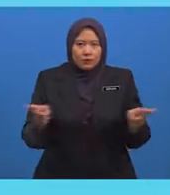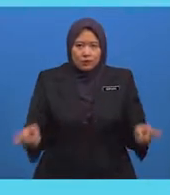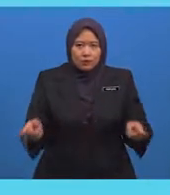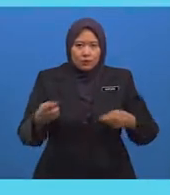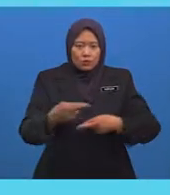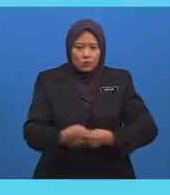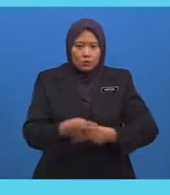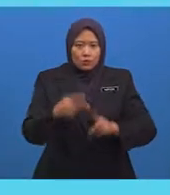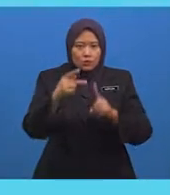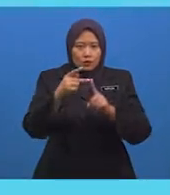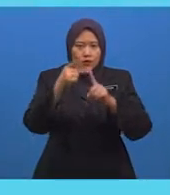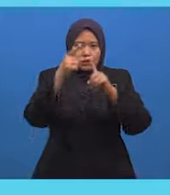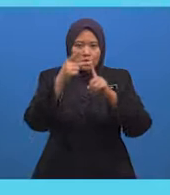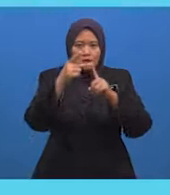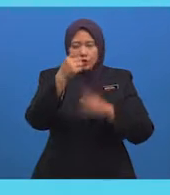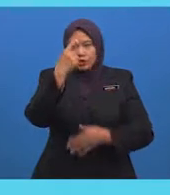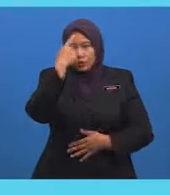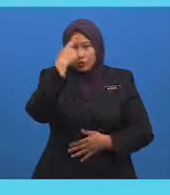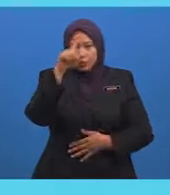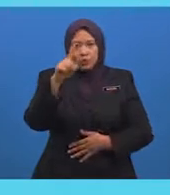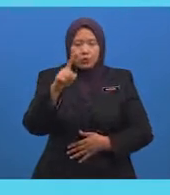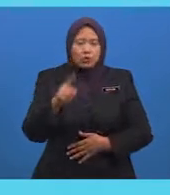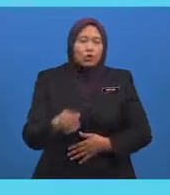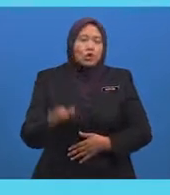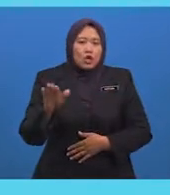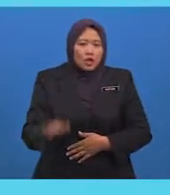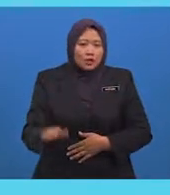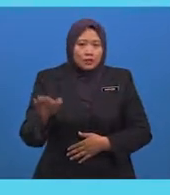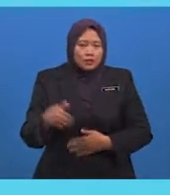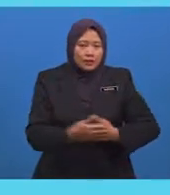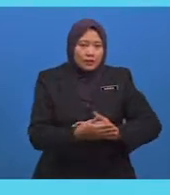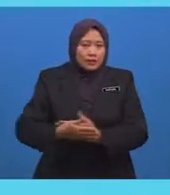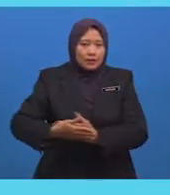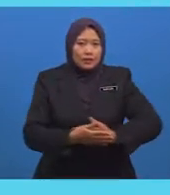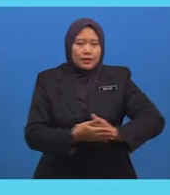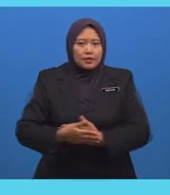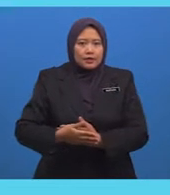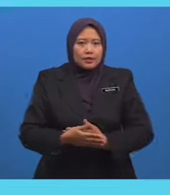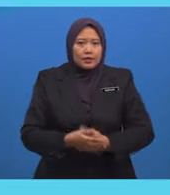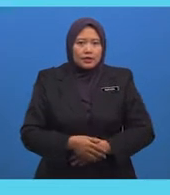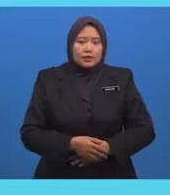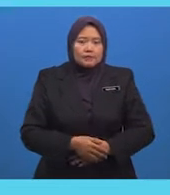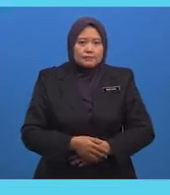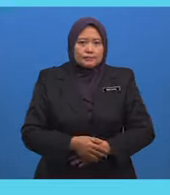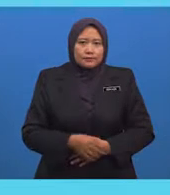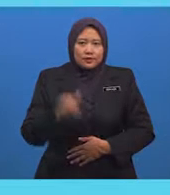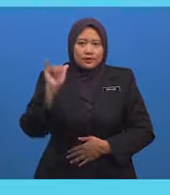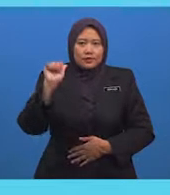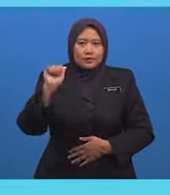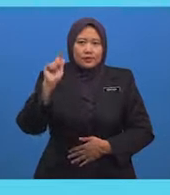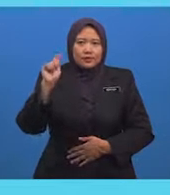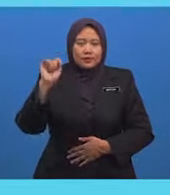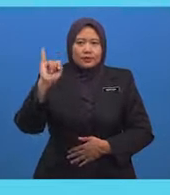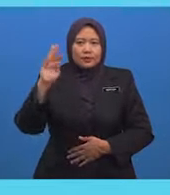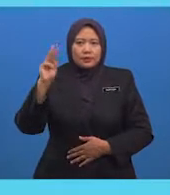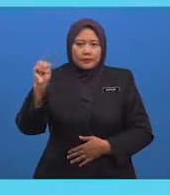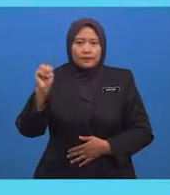Al-Quran Kepada anak-anak ayatim Di Masjid ini juga Terdapat kemudahan penginapan